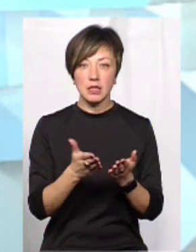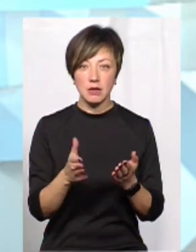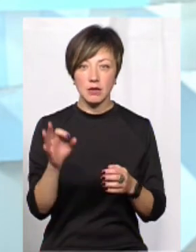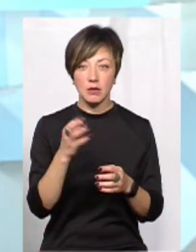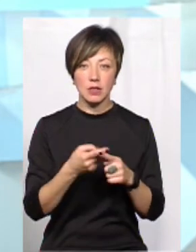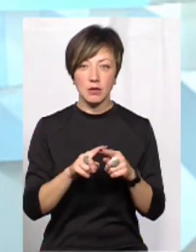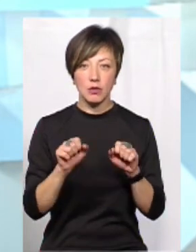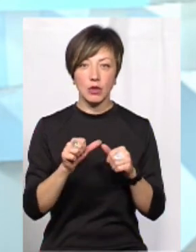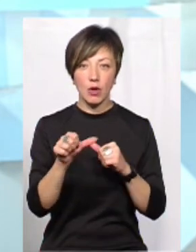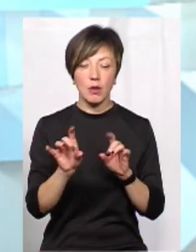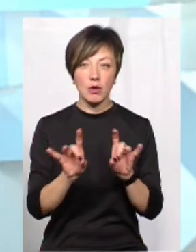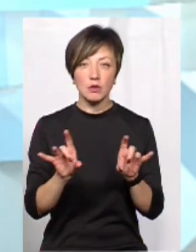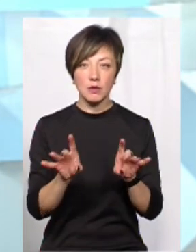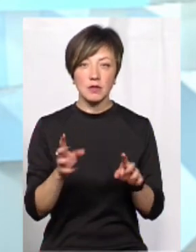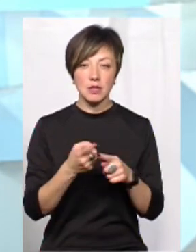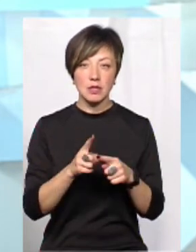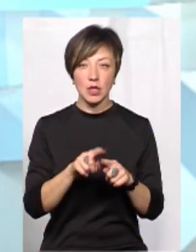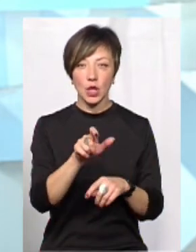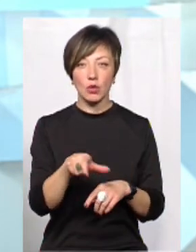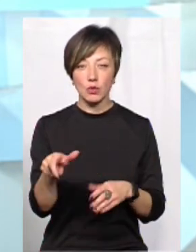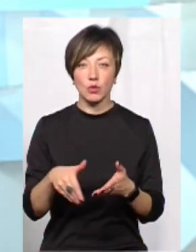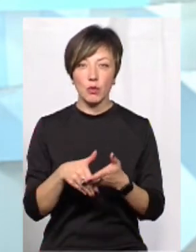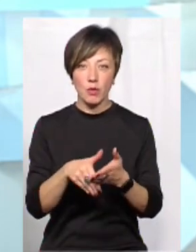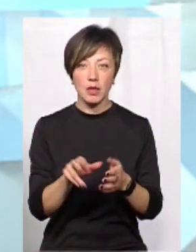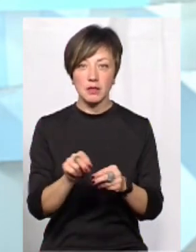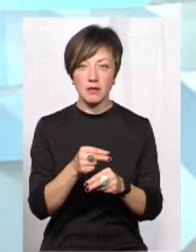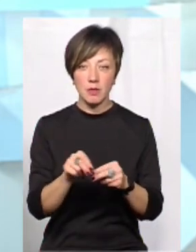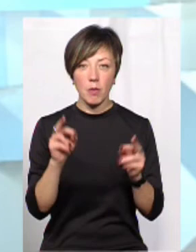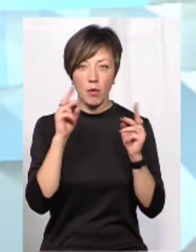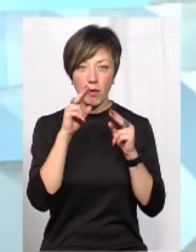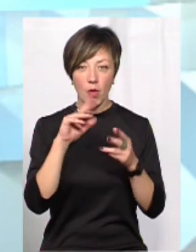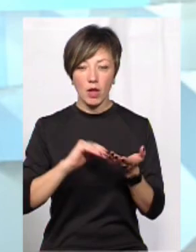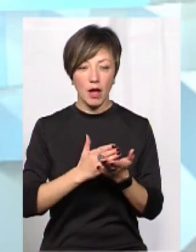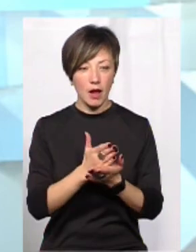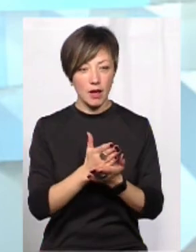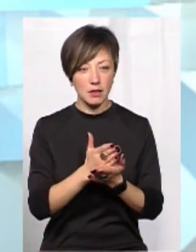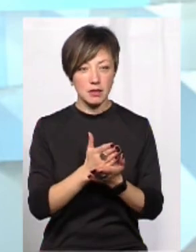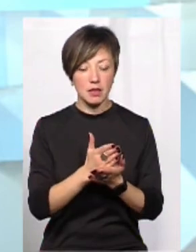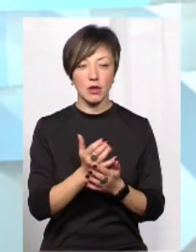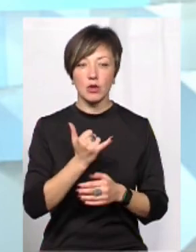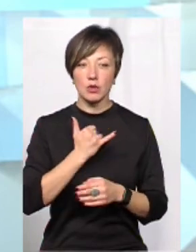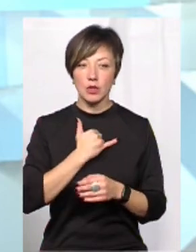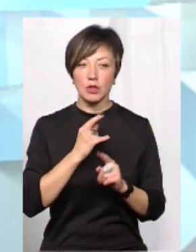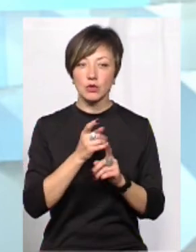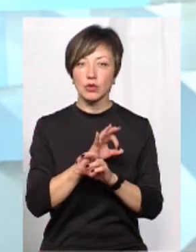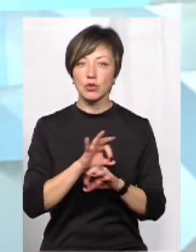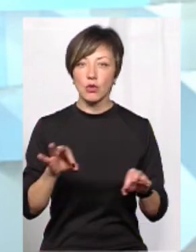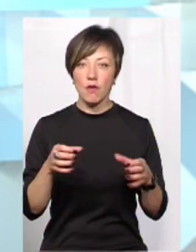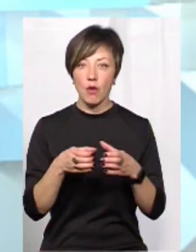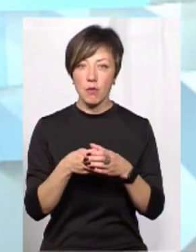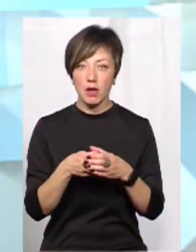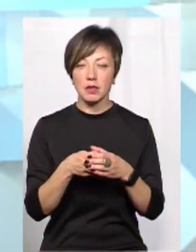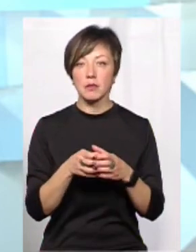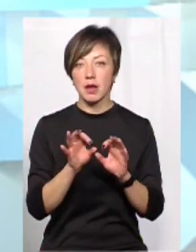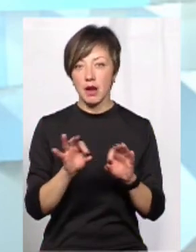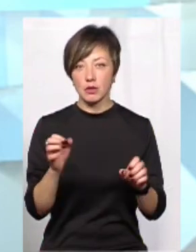листівки теж можна окремо розповісти. Ці люди допомагають з виправленням помилок на карті. Тобто в нас дуже чудова команда, яка